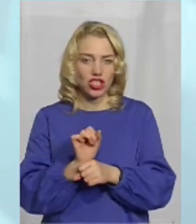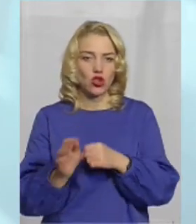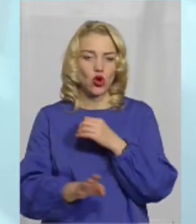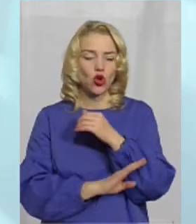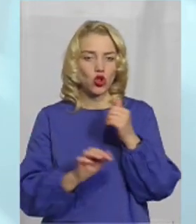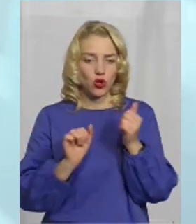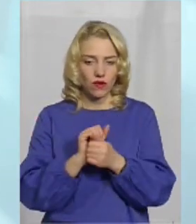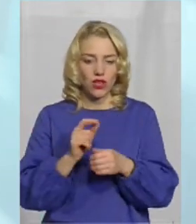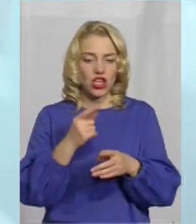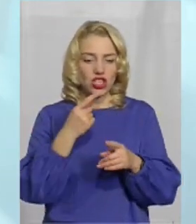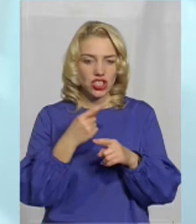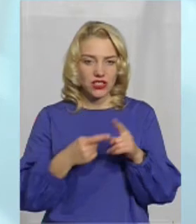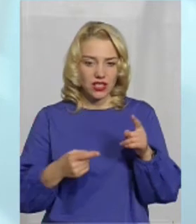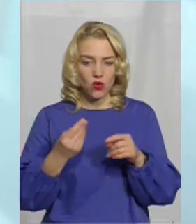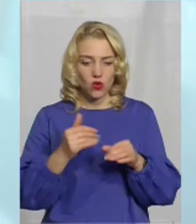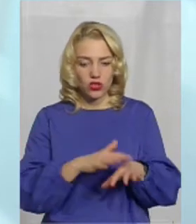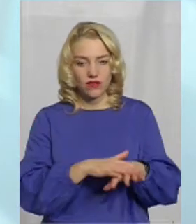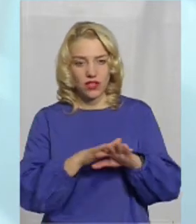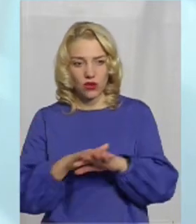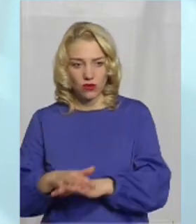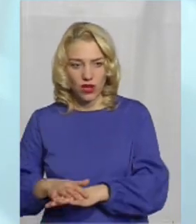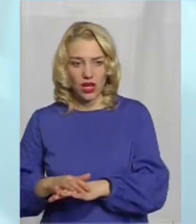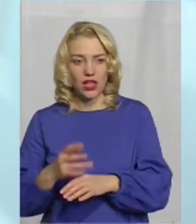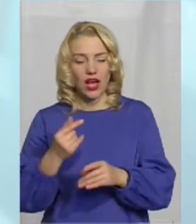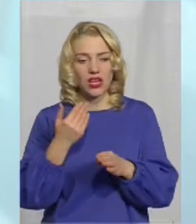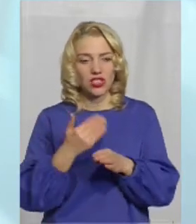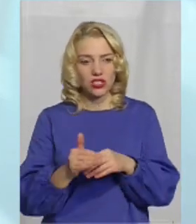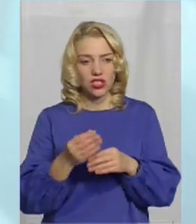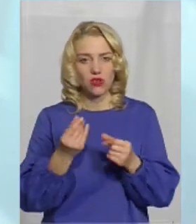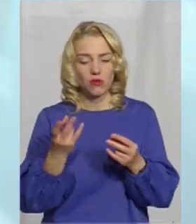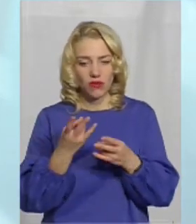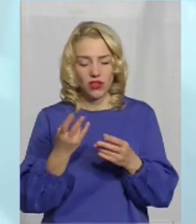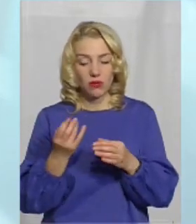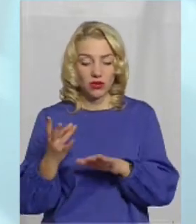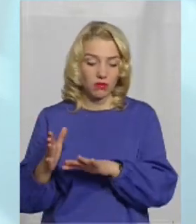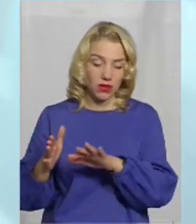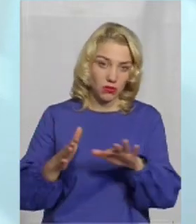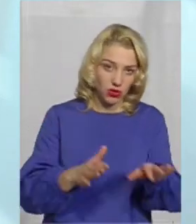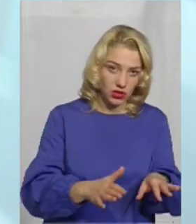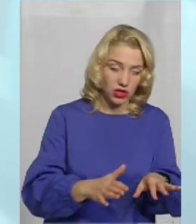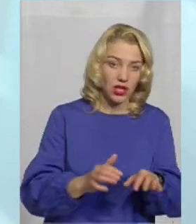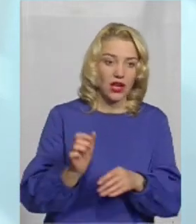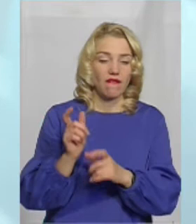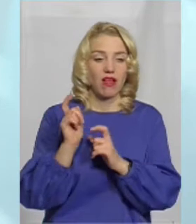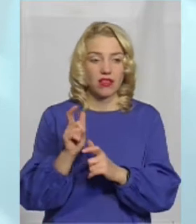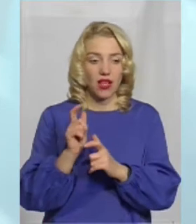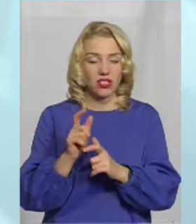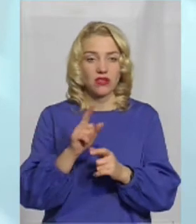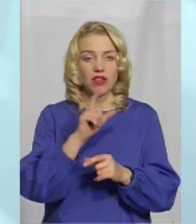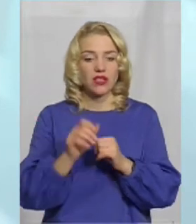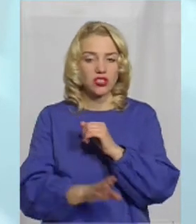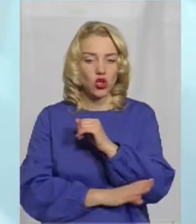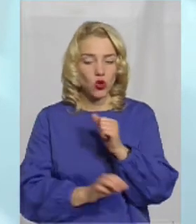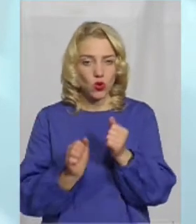вона перерахувала за вдаток. Частиною мала розрахуватися, начебто, по прибуттю вантажівки з дровами, але ця